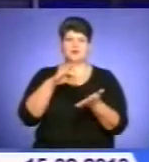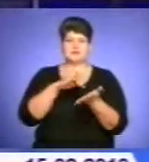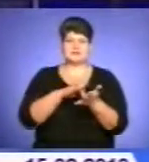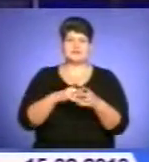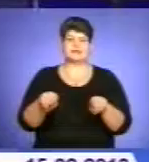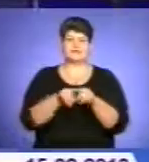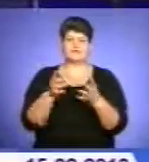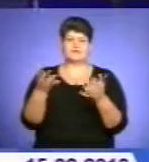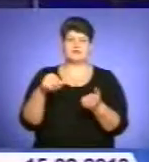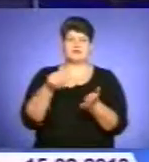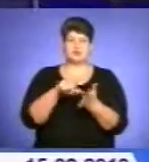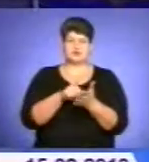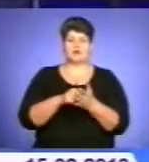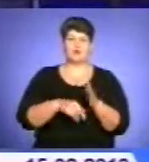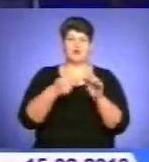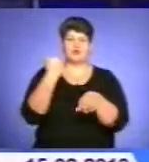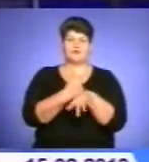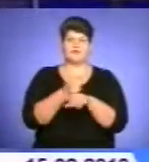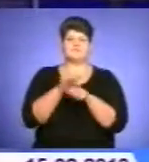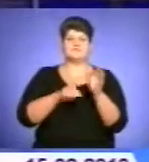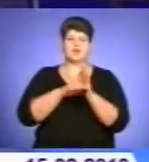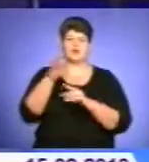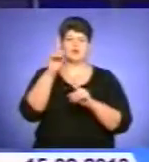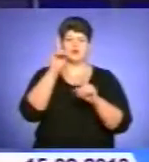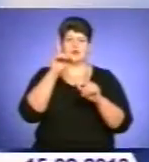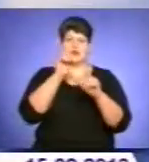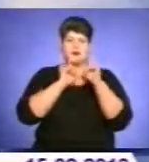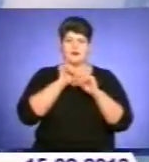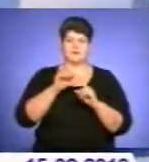Верховної Ради Володимир Рибак, прем'єр-міністр Микола Азару.